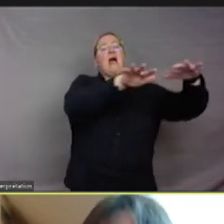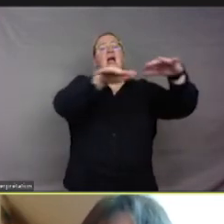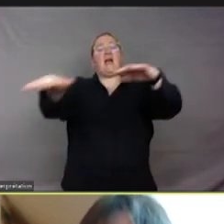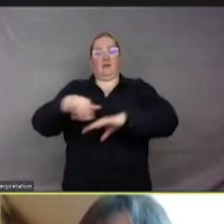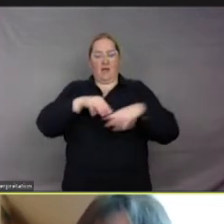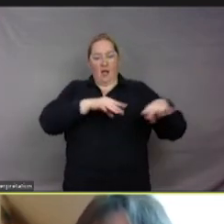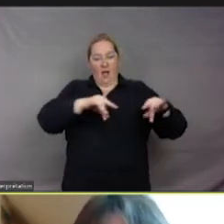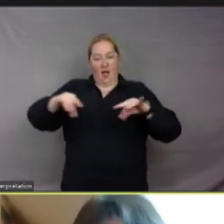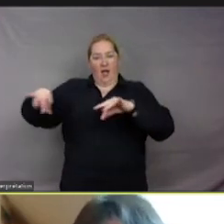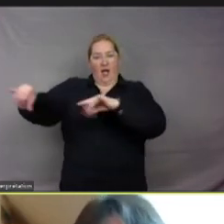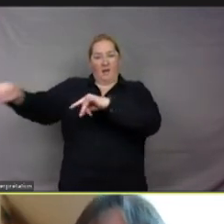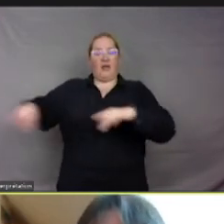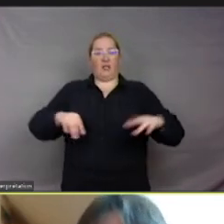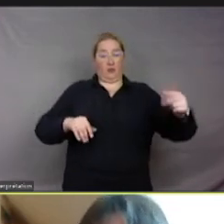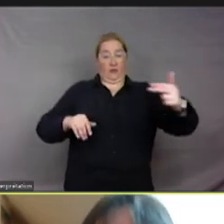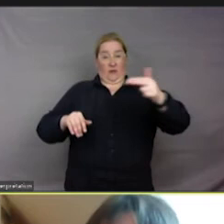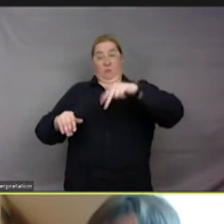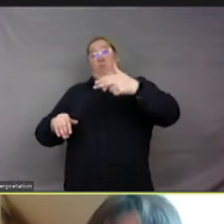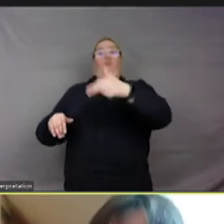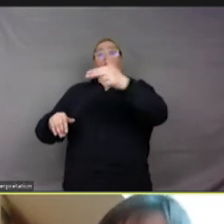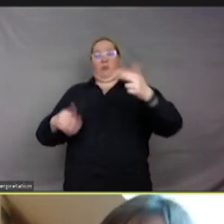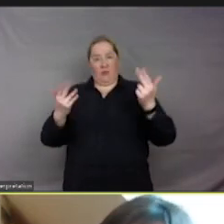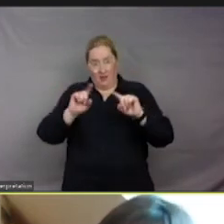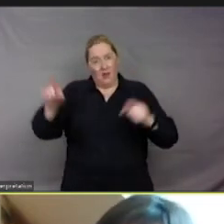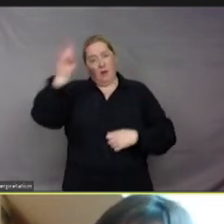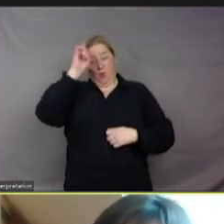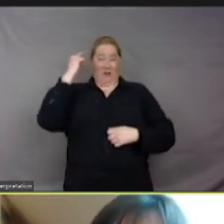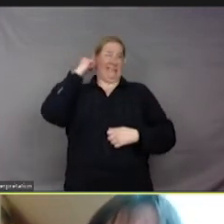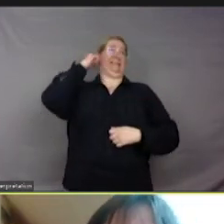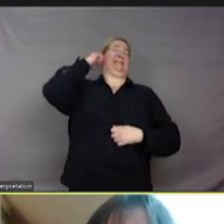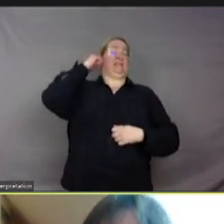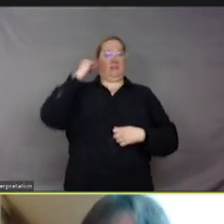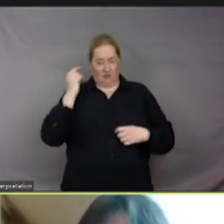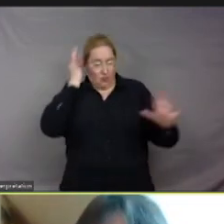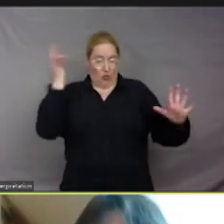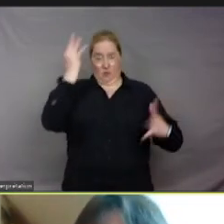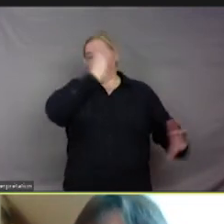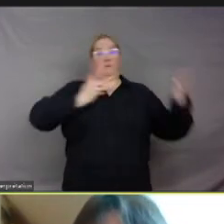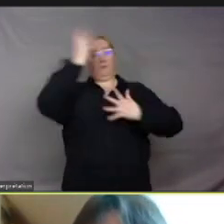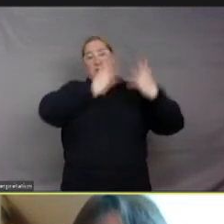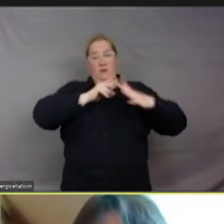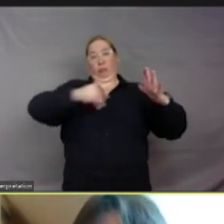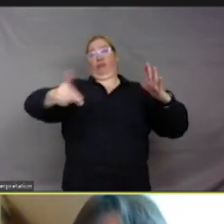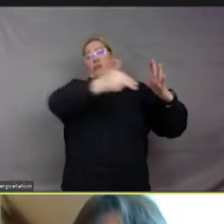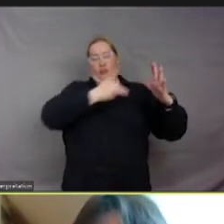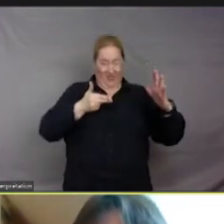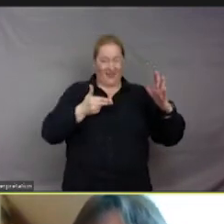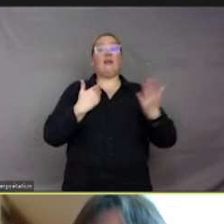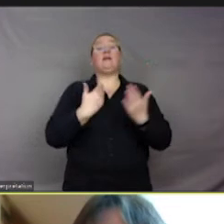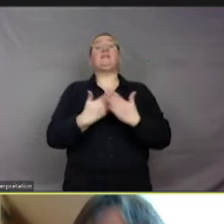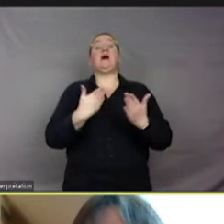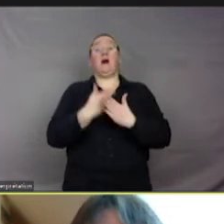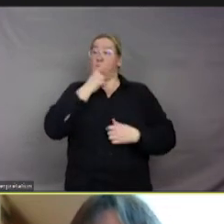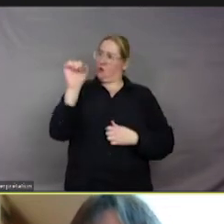des pollutions sonores, et bien le terme sentience est beaucoup plus précis pour définir ces problématiques